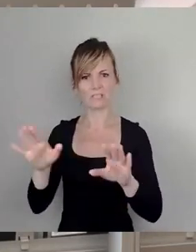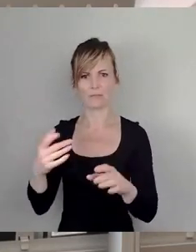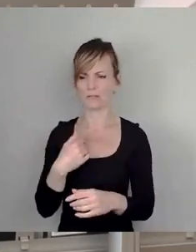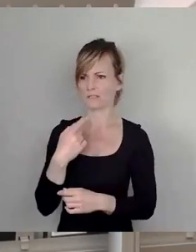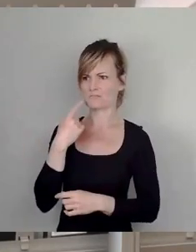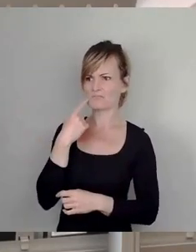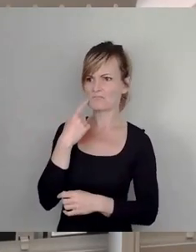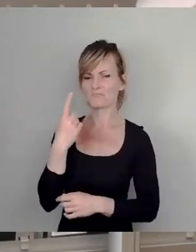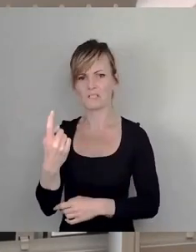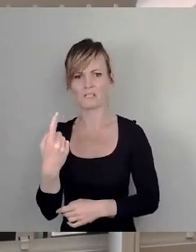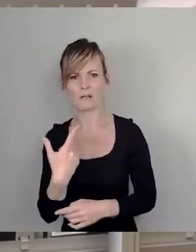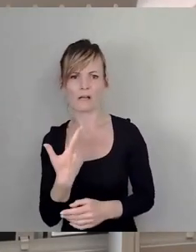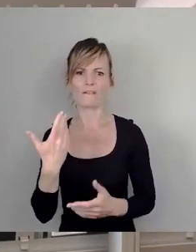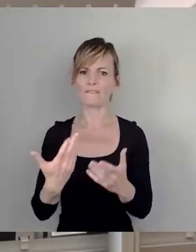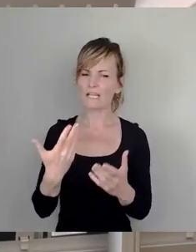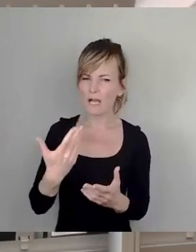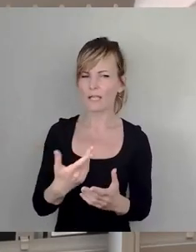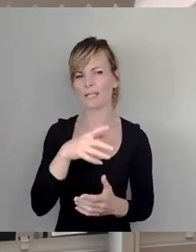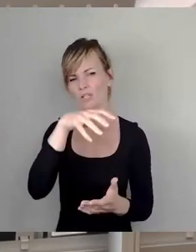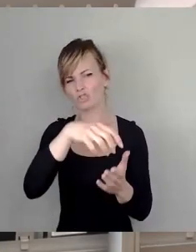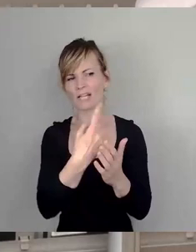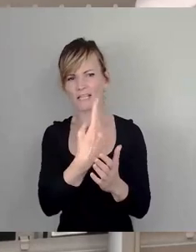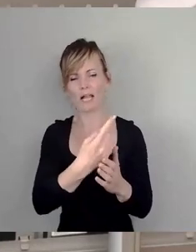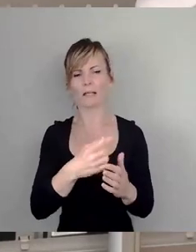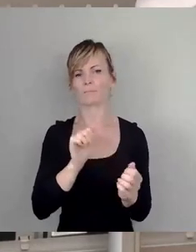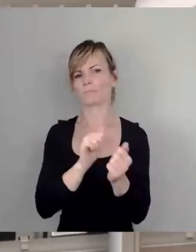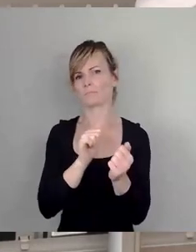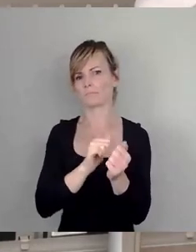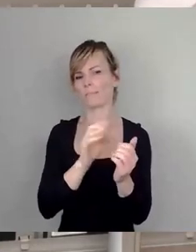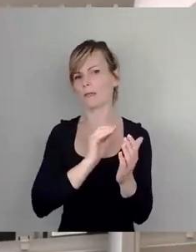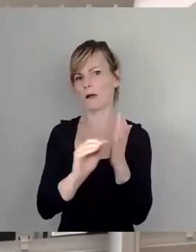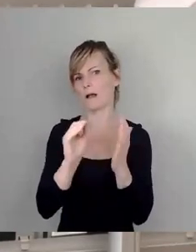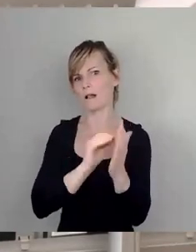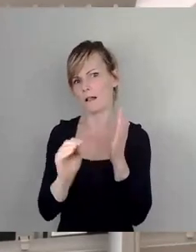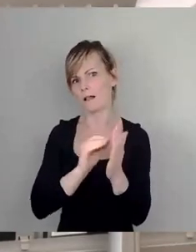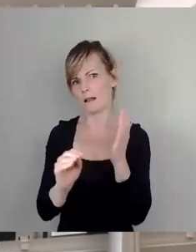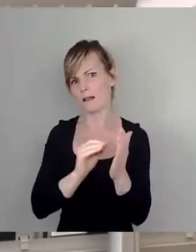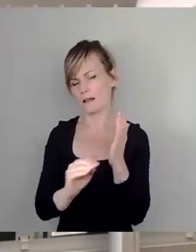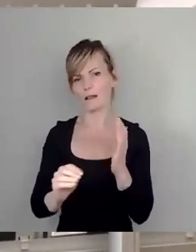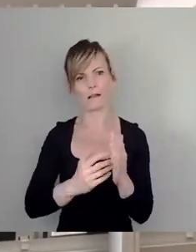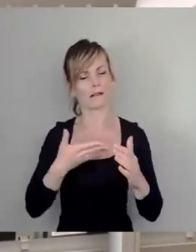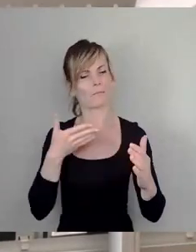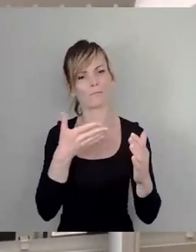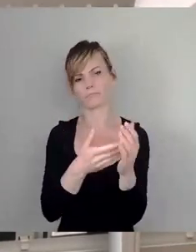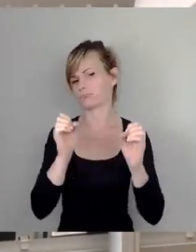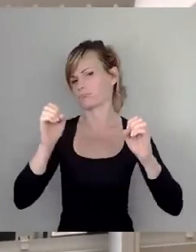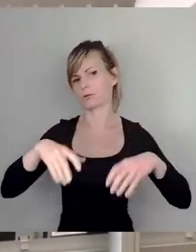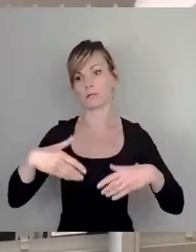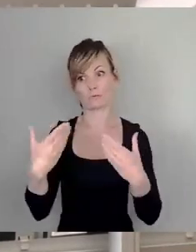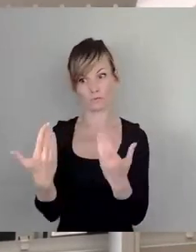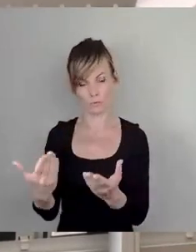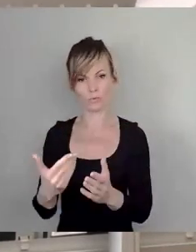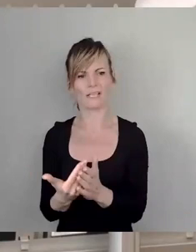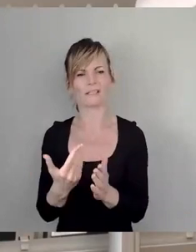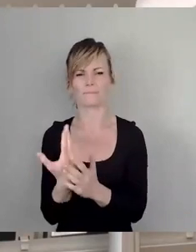bürokratische Auflagen der Stadt daran schuld sind. Und eigentlich wollten wir die Diskussion noch in die Verwaltung tragen, dem Oberbürgermeister die Chance geben,